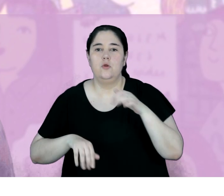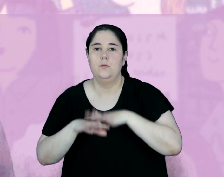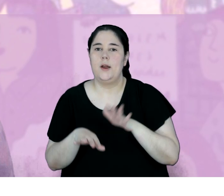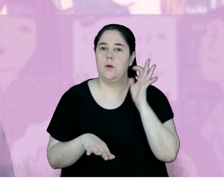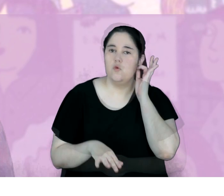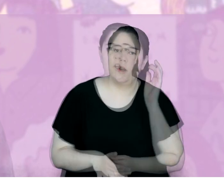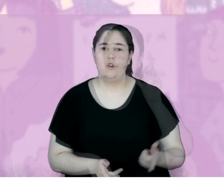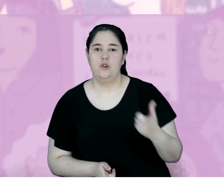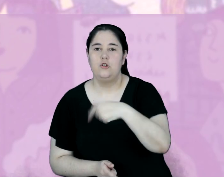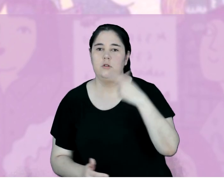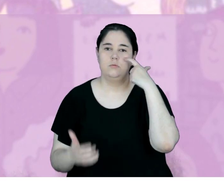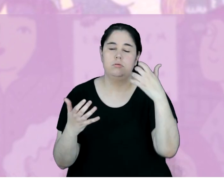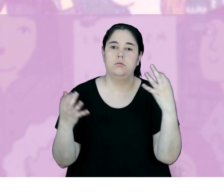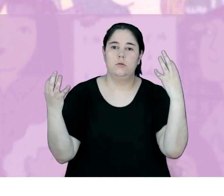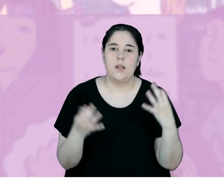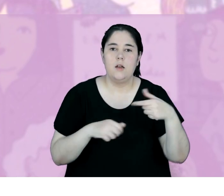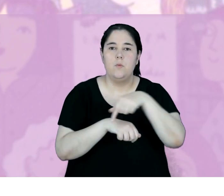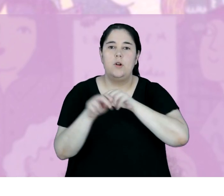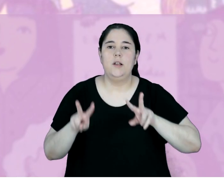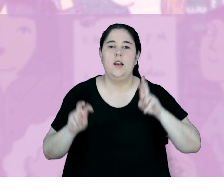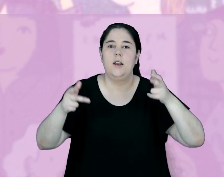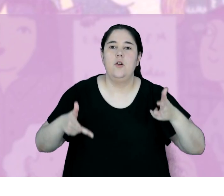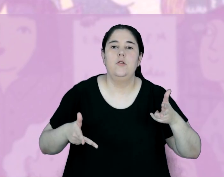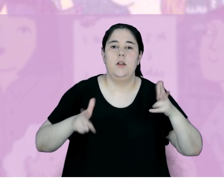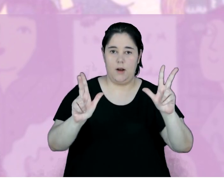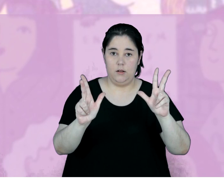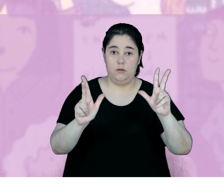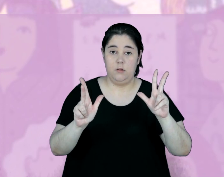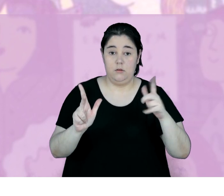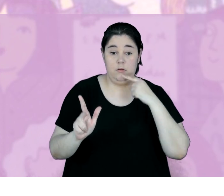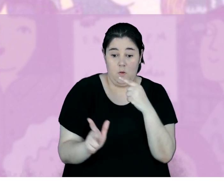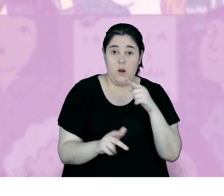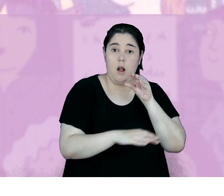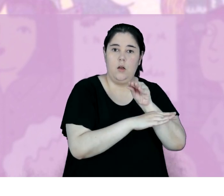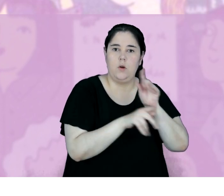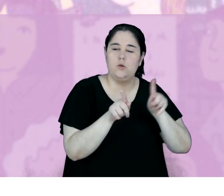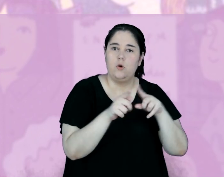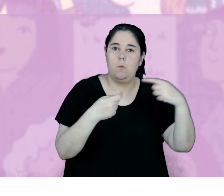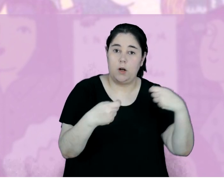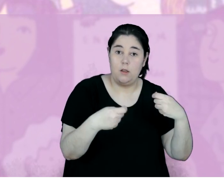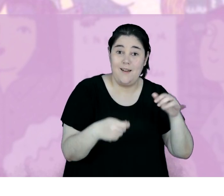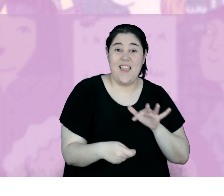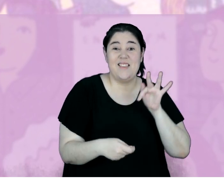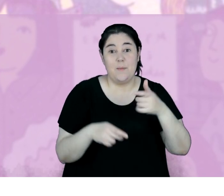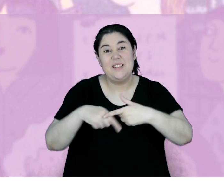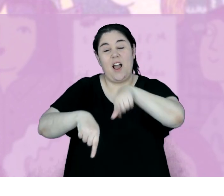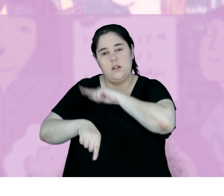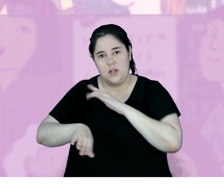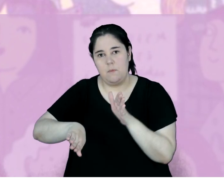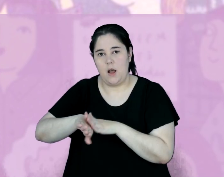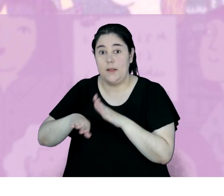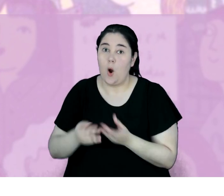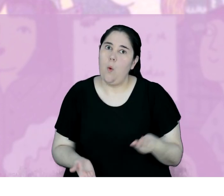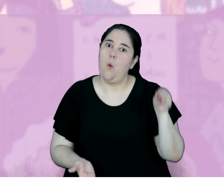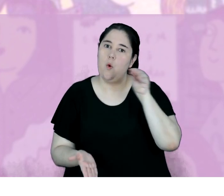lesbians i trans. Denunciem les polítiques neuroliberals que volen utilitzar l'educació com a mercaderia i l'extrema